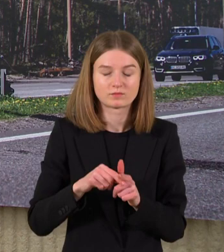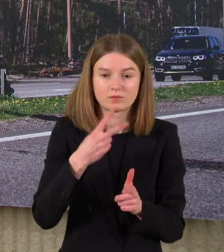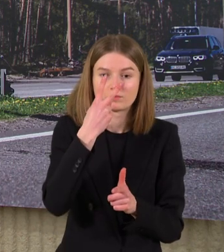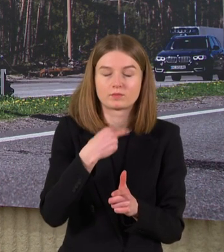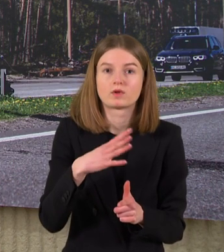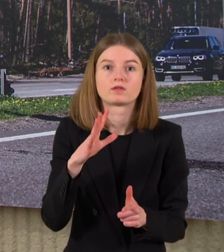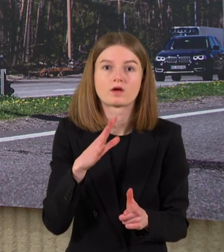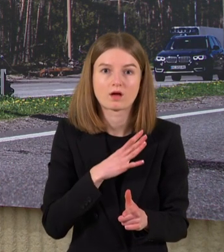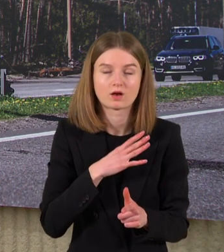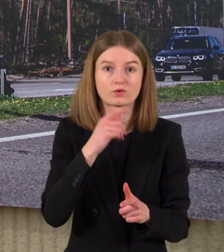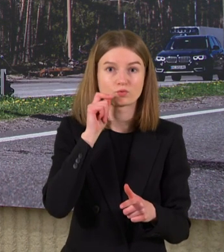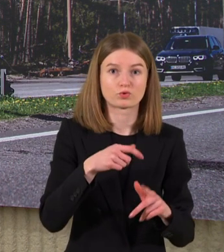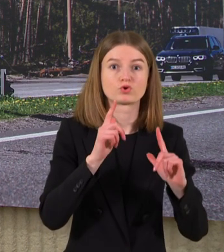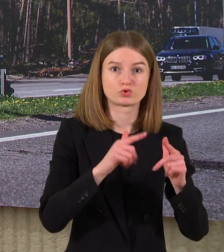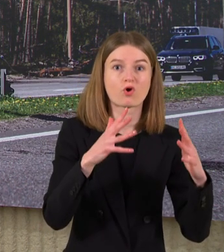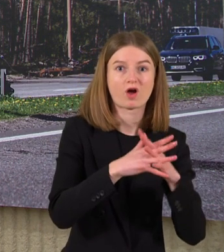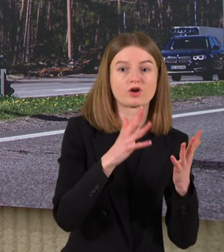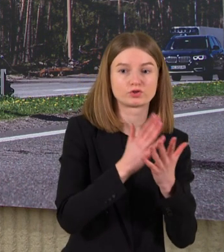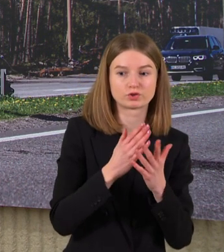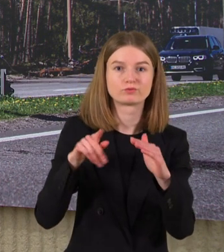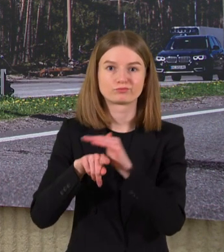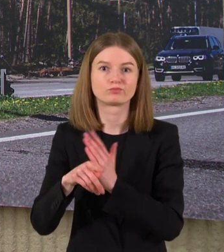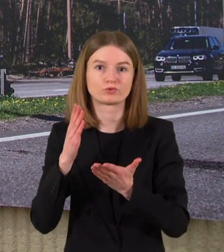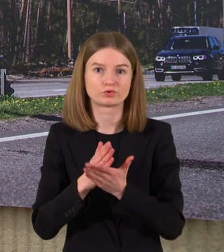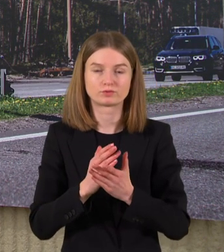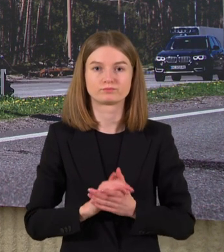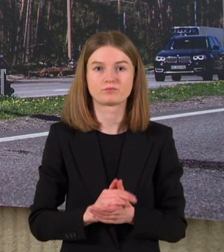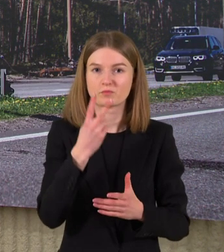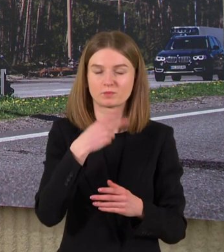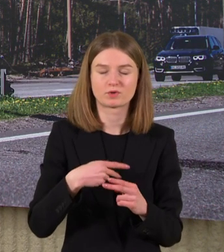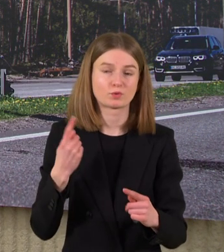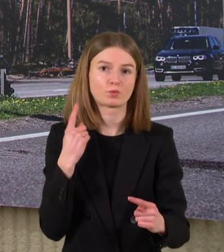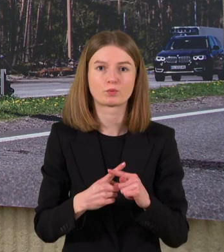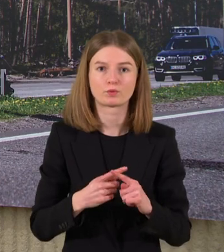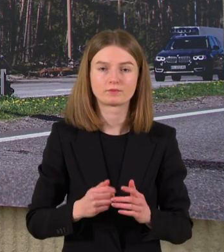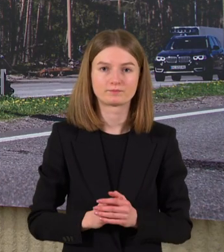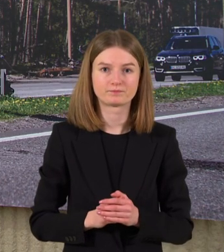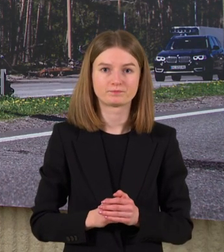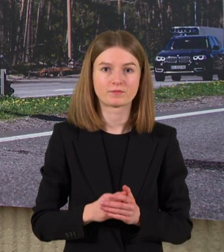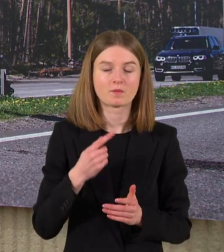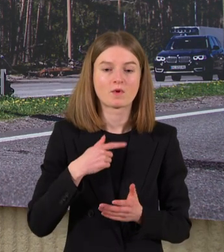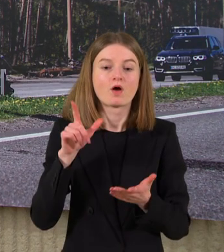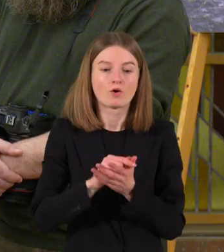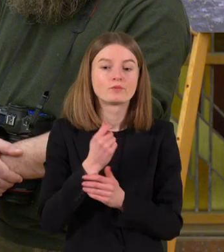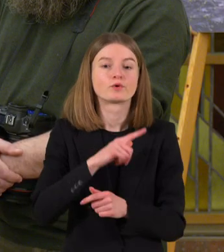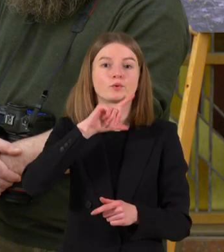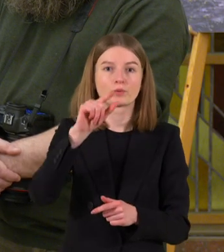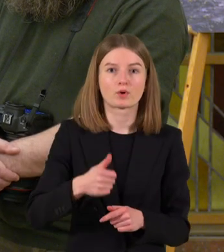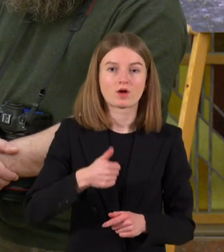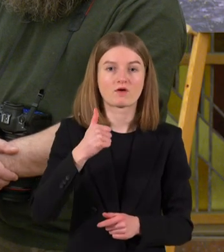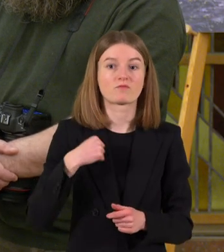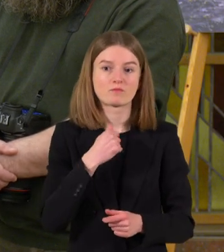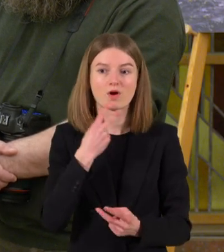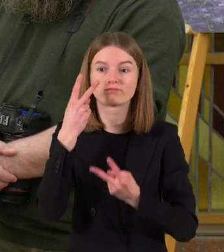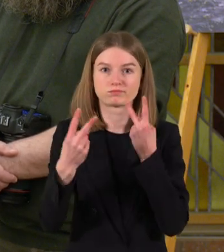Ukrainoje ir pabėgėliai iš Ukrainos. Turėjom nuvažiuoti, kad pamatyti ir